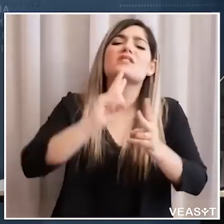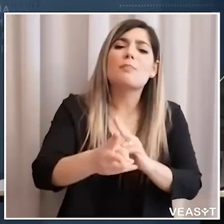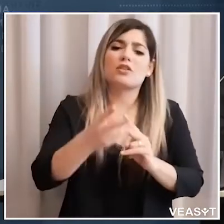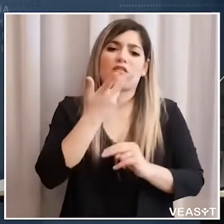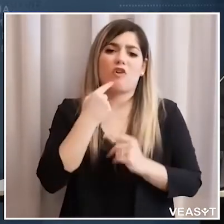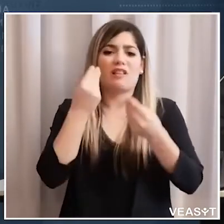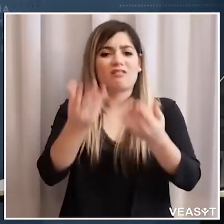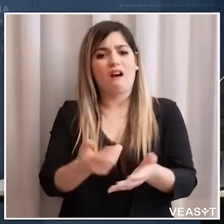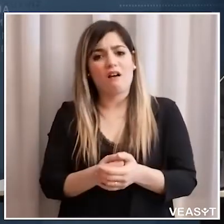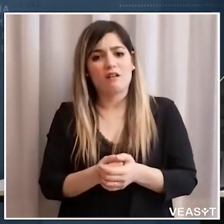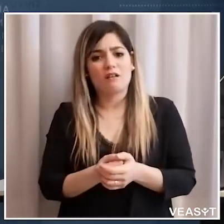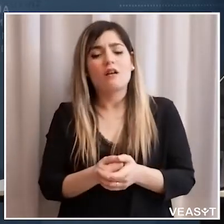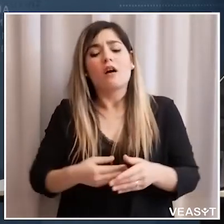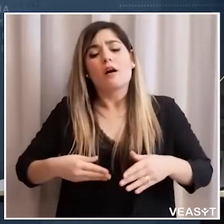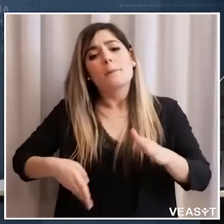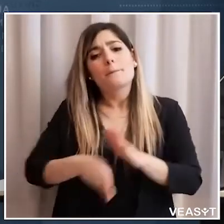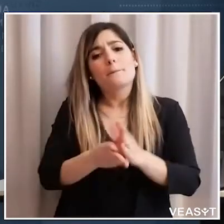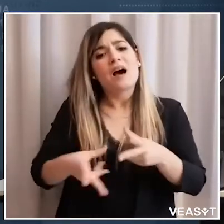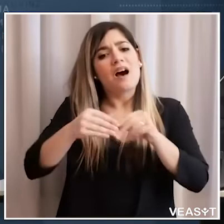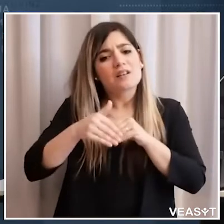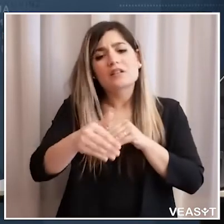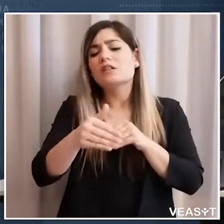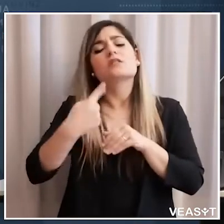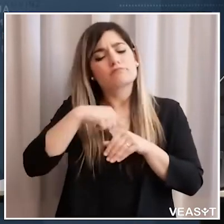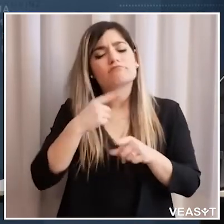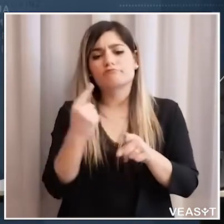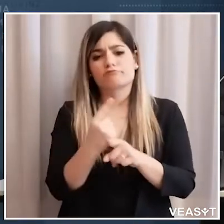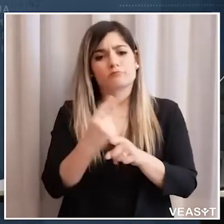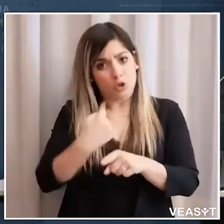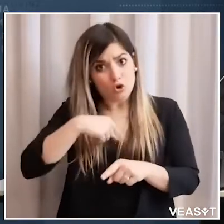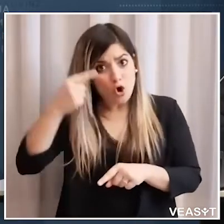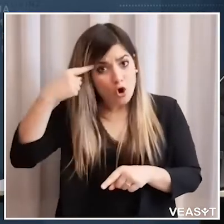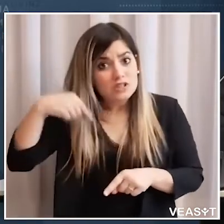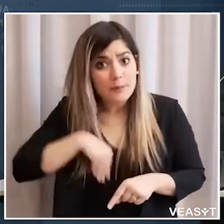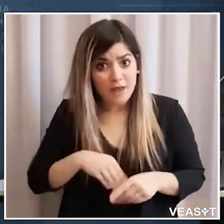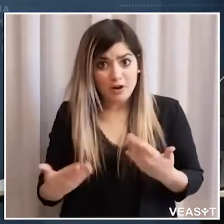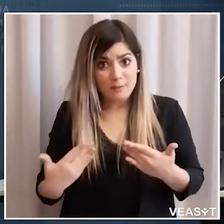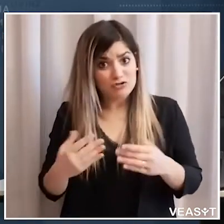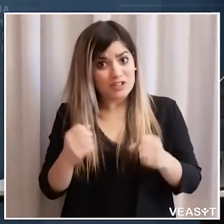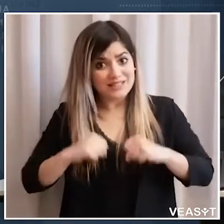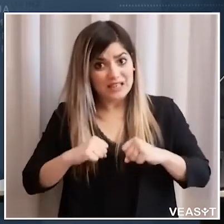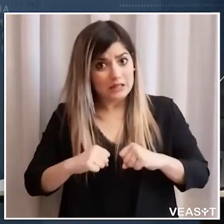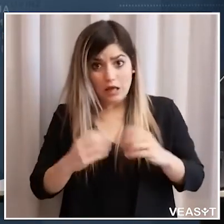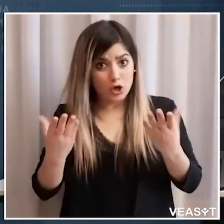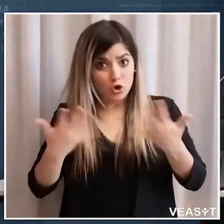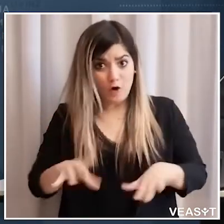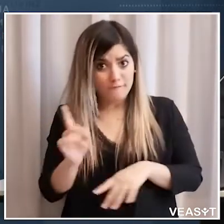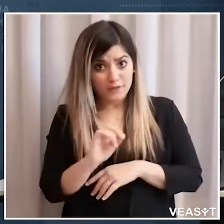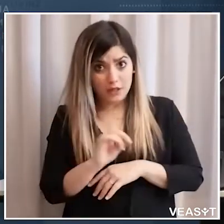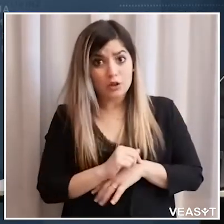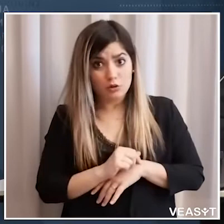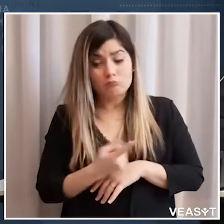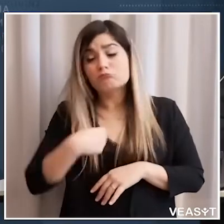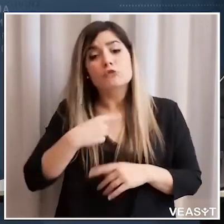è necessaria una ripartenza siamo consapevoli siamo consapevoli e lo risottolineo siamo consapevoli che l'emergenza sanitaria non è finita